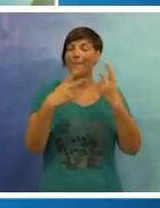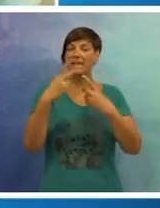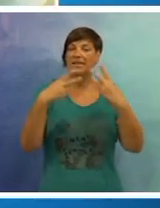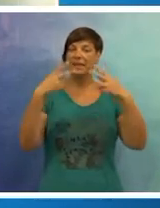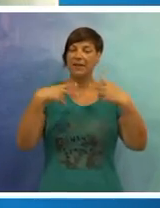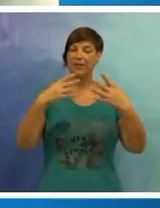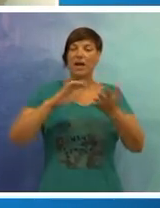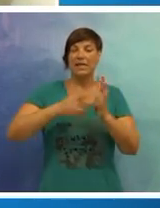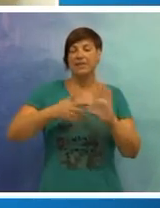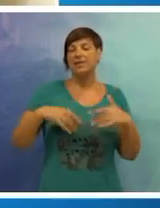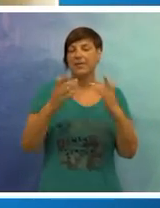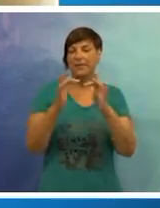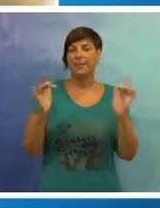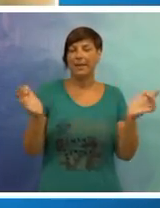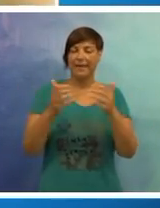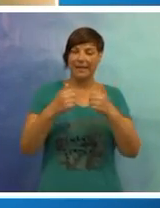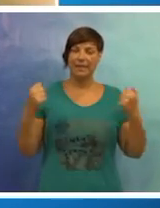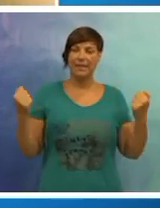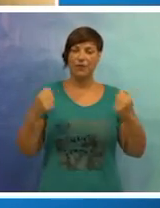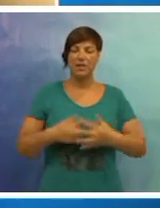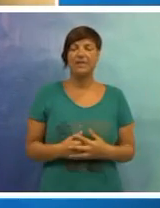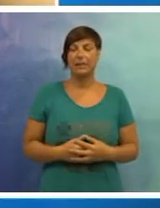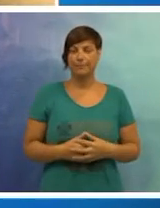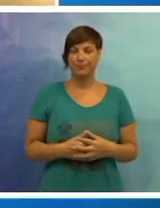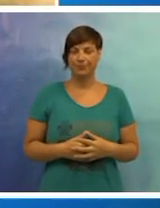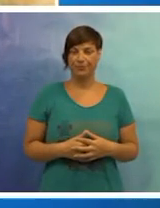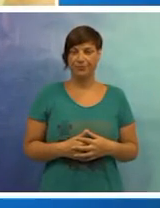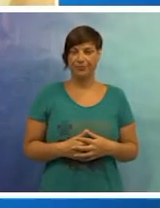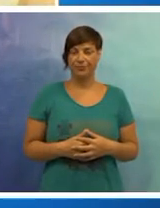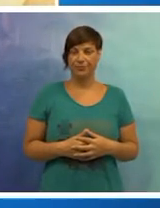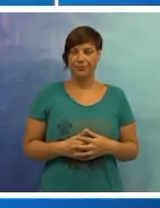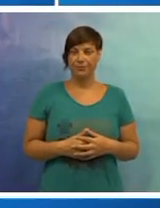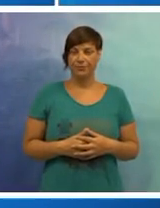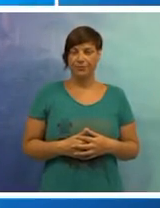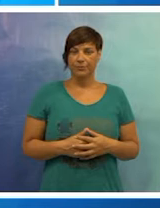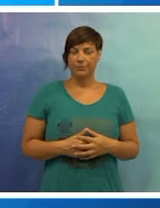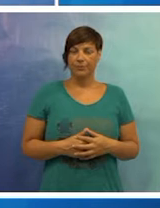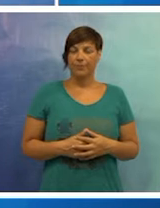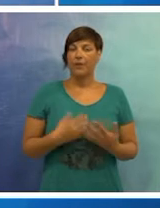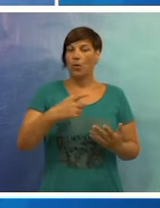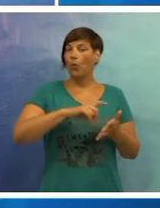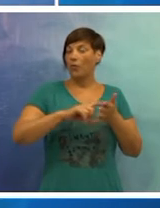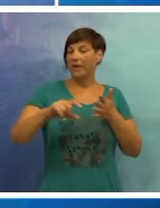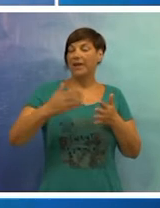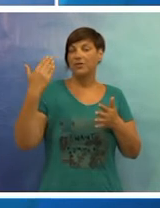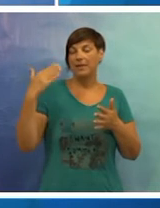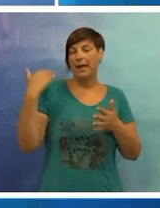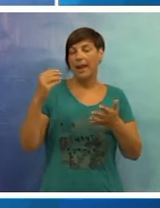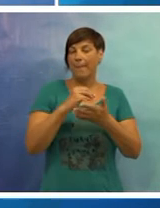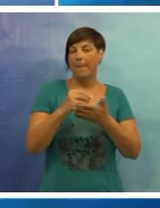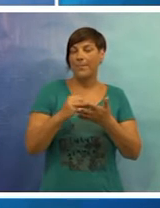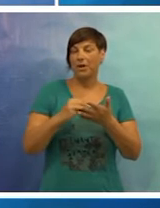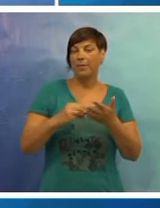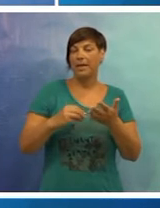emisiji Kulturinfo. Sve ove i ostale vijesti pratite na našoj internet funjestriji. U vikendu za nama